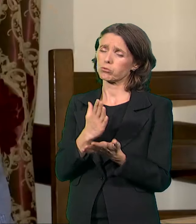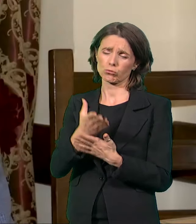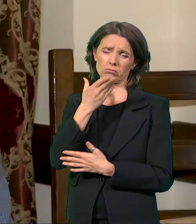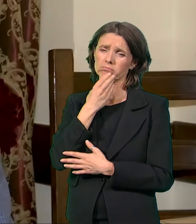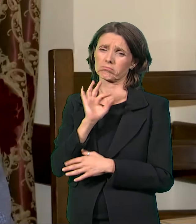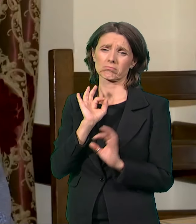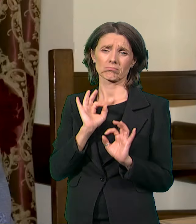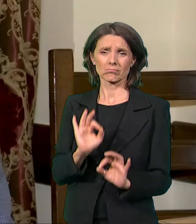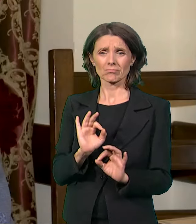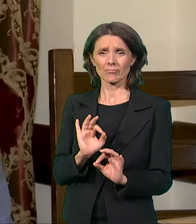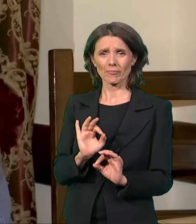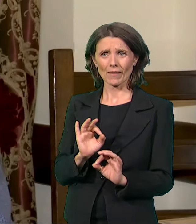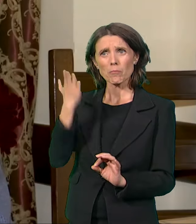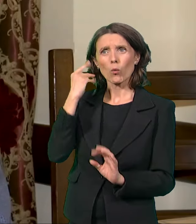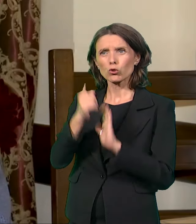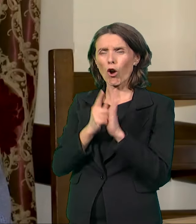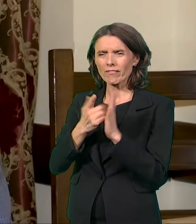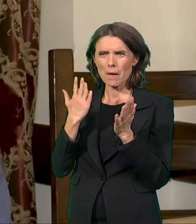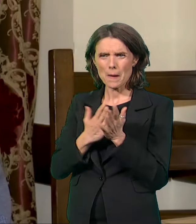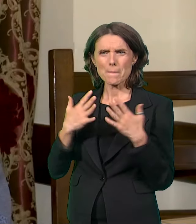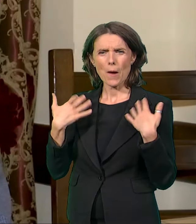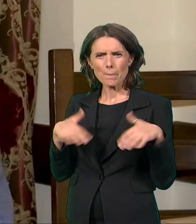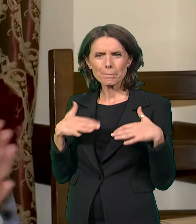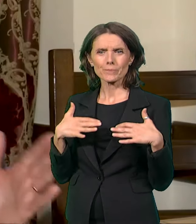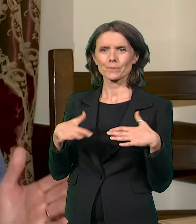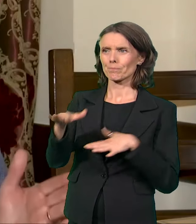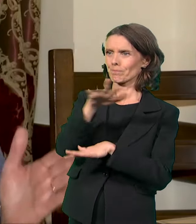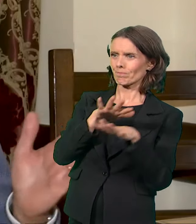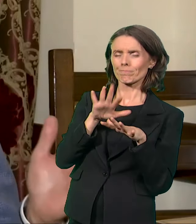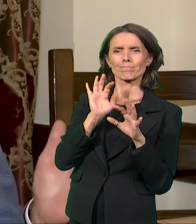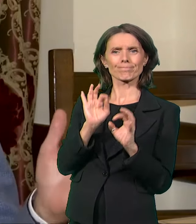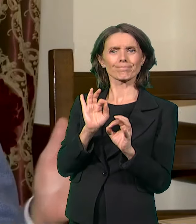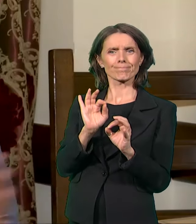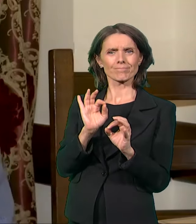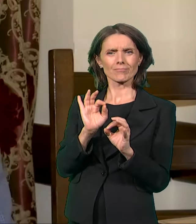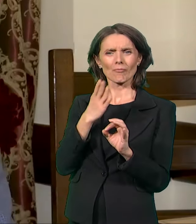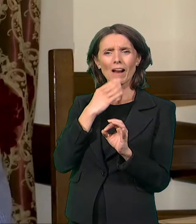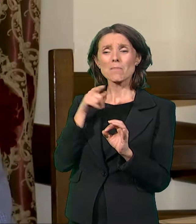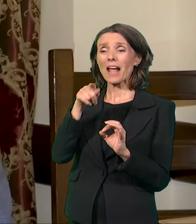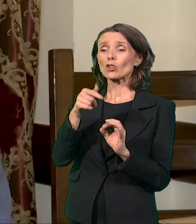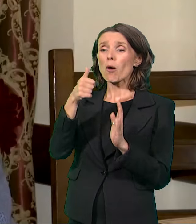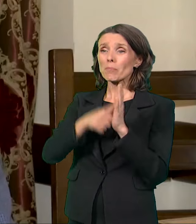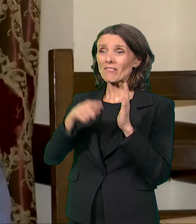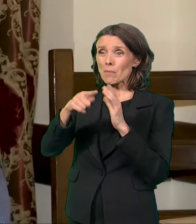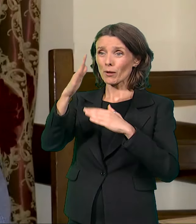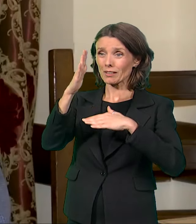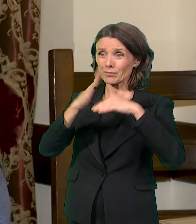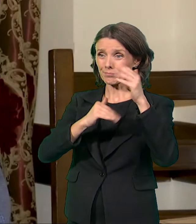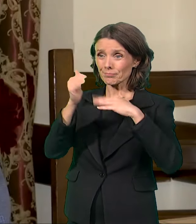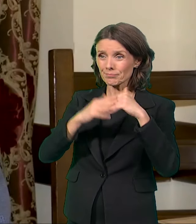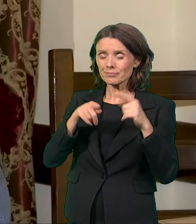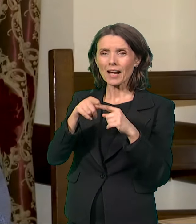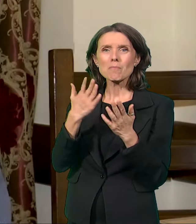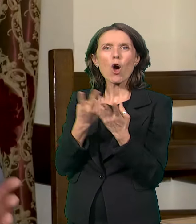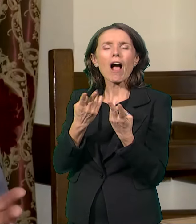je bio vešnik, da će današnji Beograd na vodi biti zaista najljepši deo